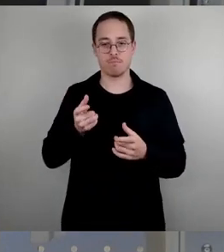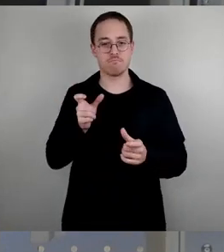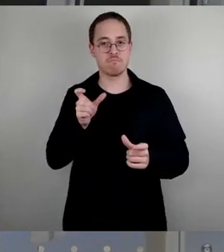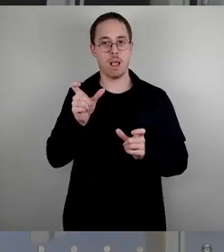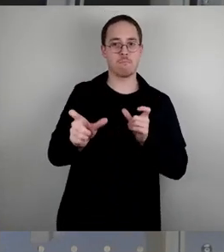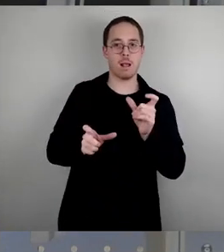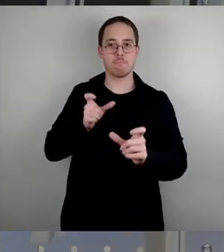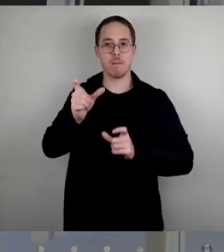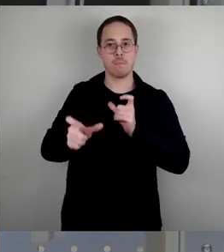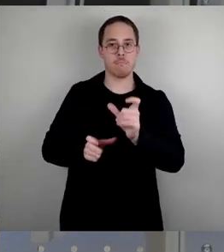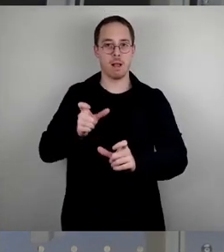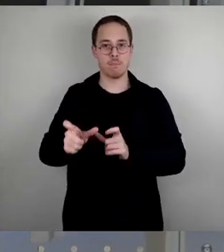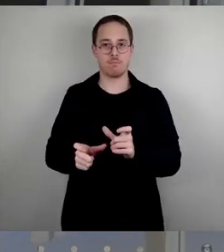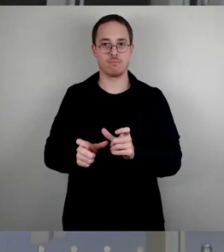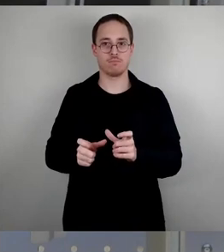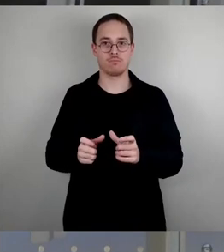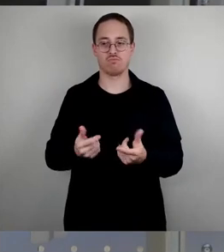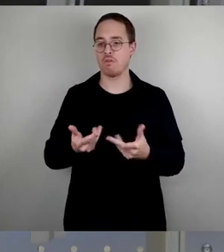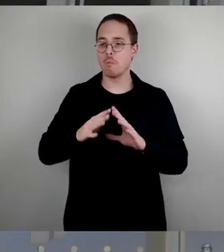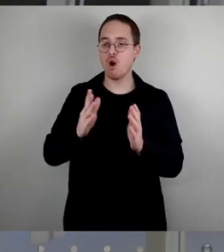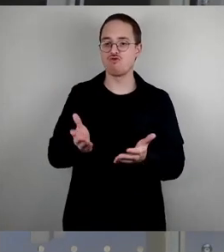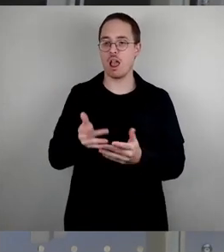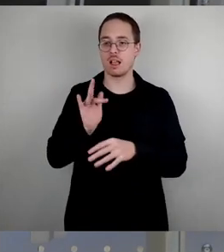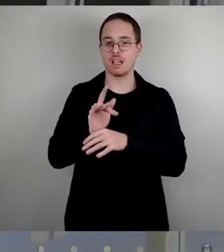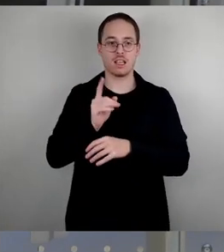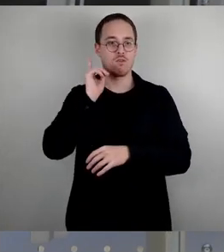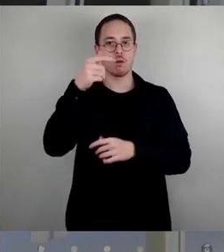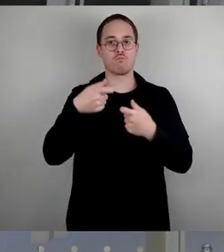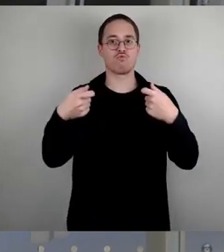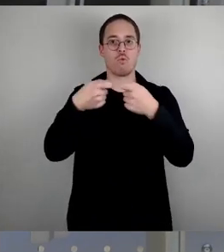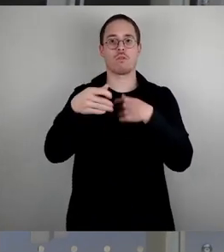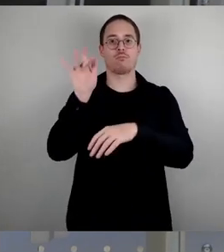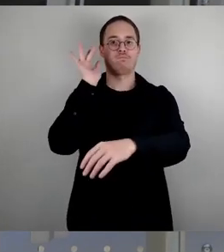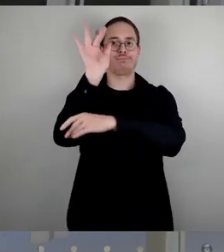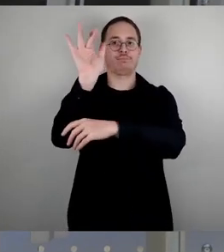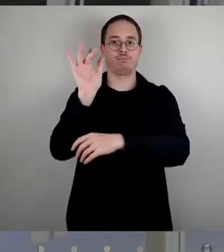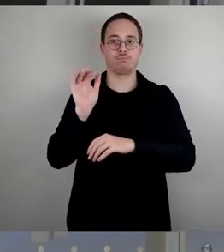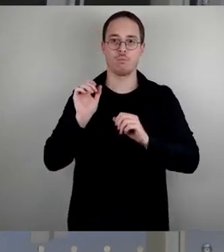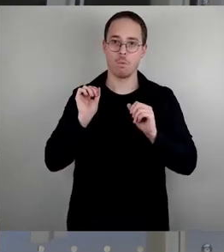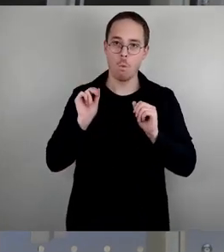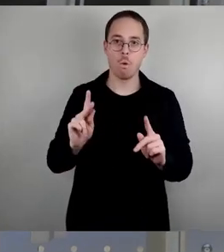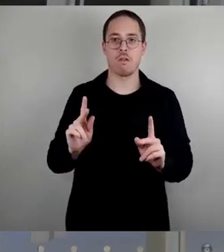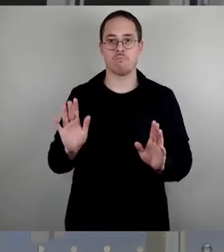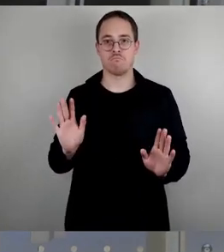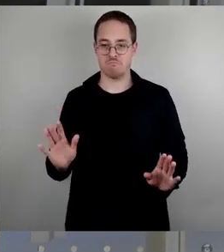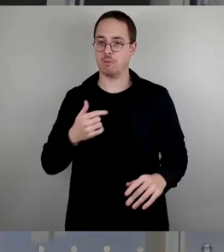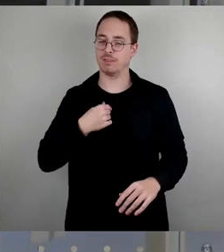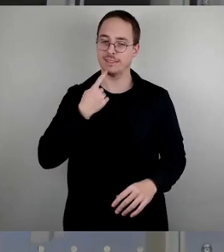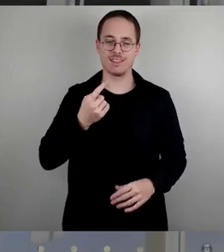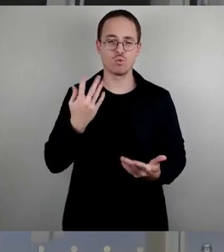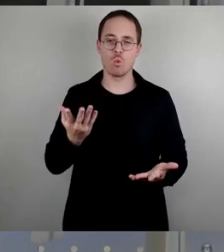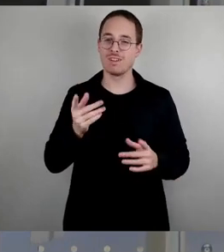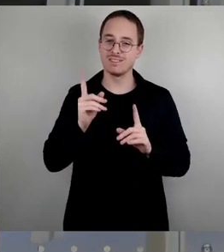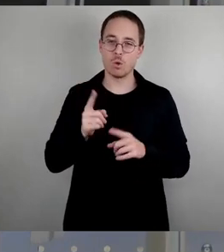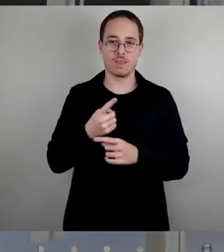sondern eine pauschale Kritik Richtung Bund vorgetragen. Und ich halte das für falsch, denn in dieser Vorlage geht es nicht